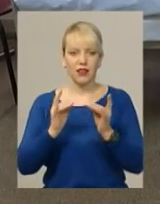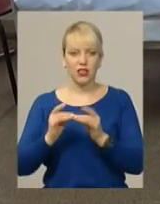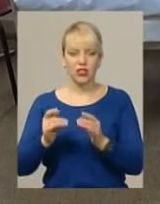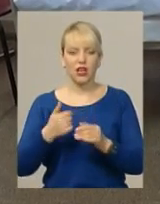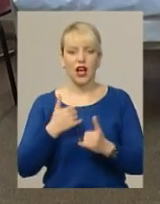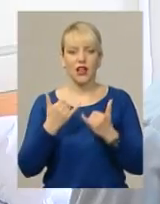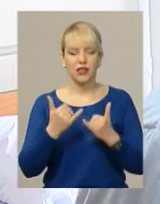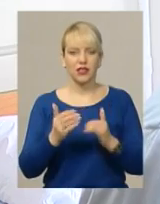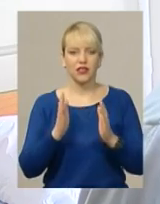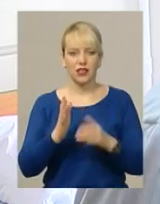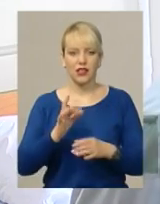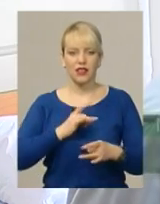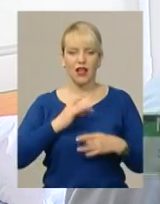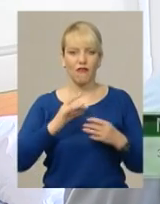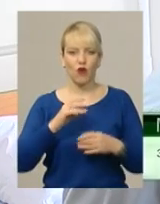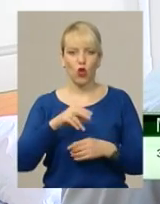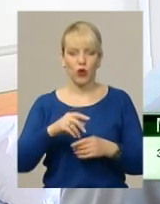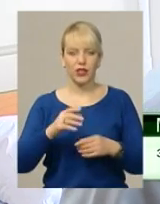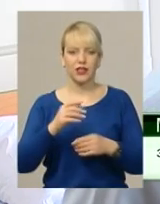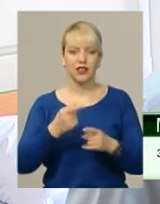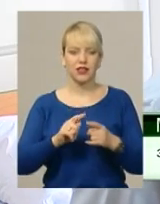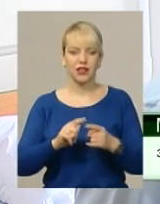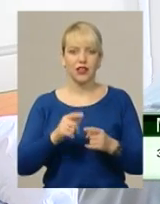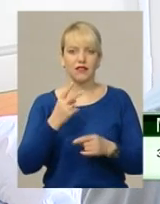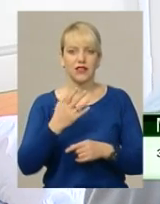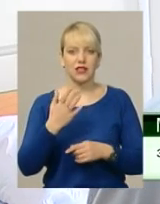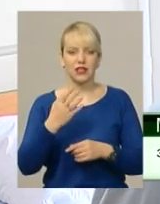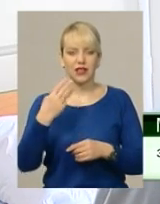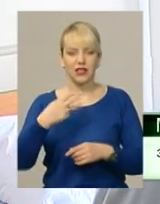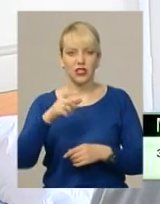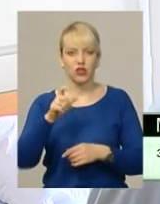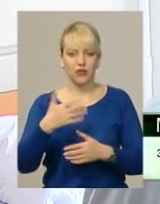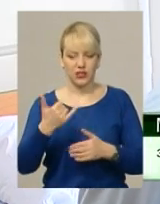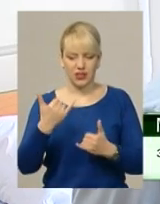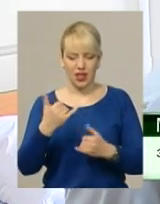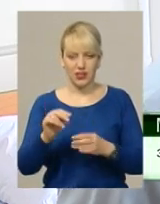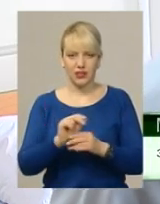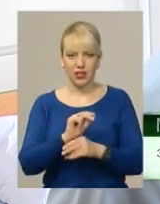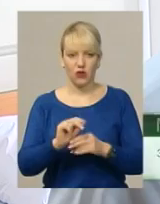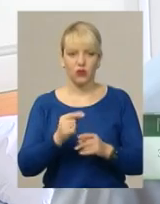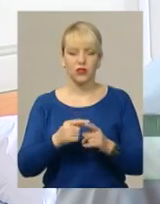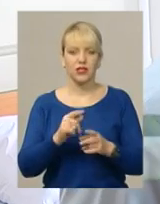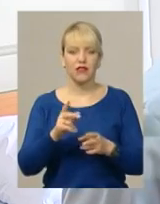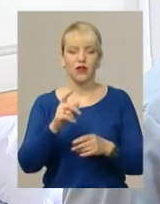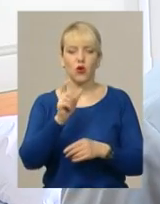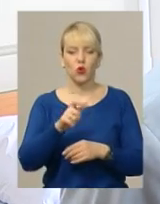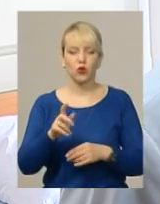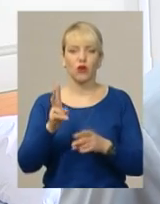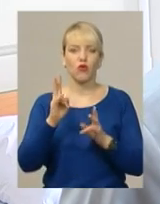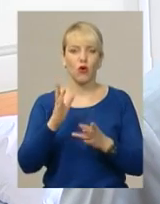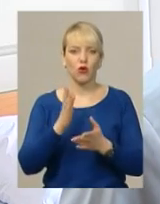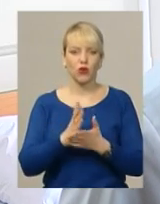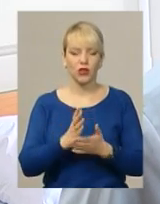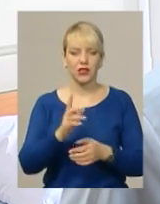учасників АТОМ. В основному це травми черепно-мозкові, деякі травми є периферічних